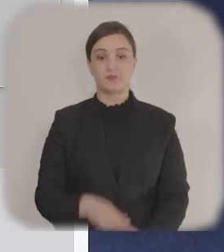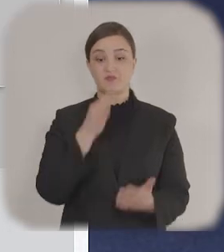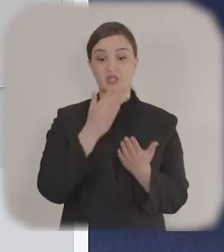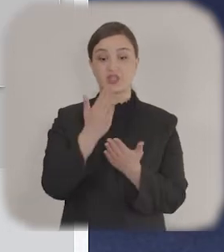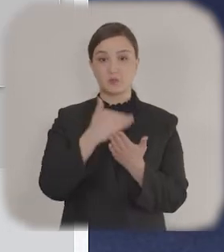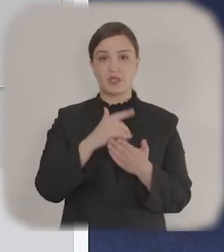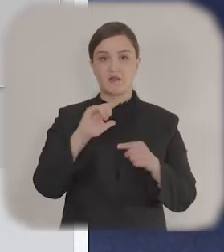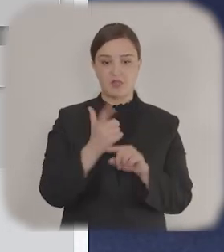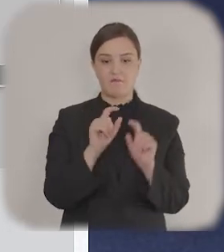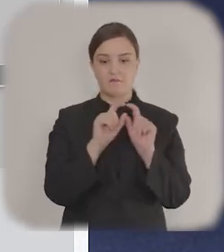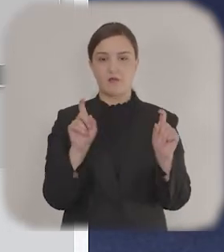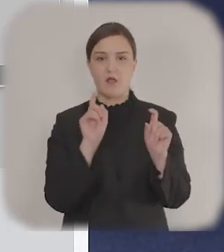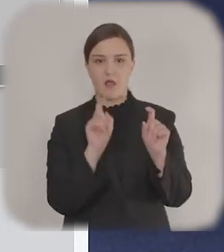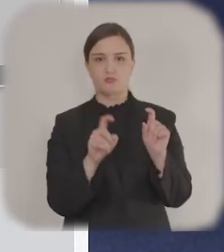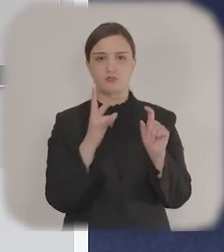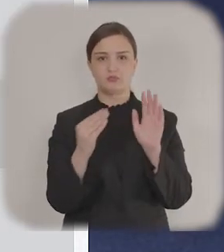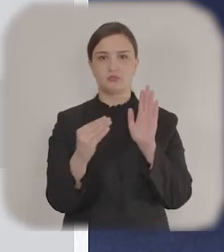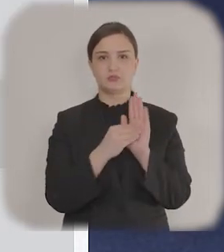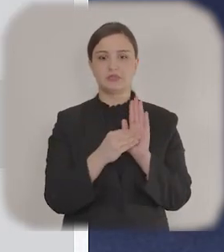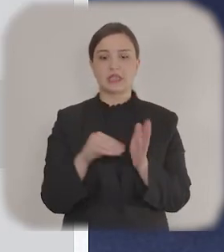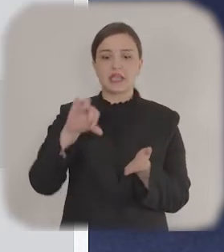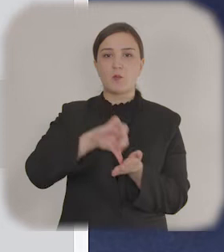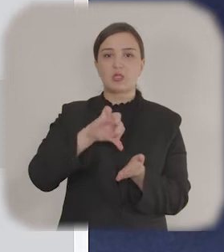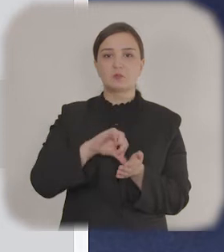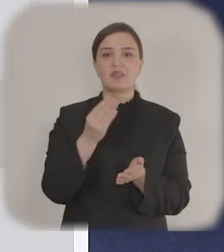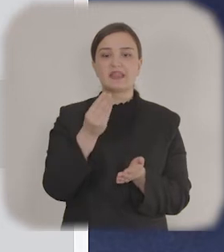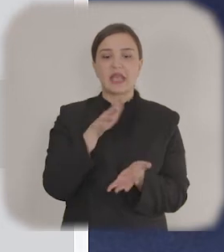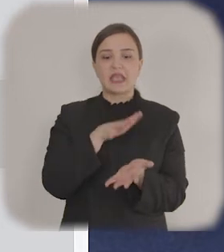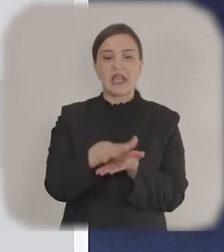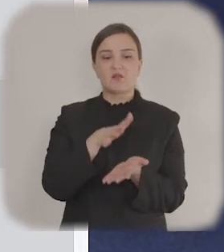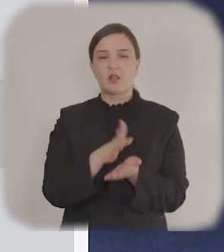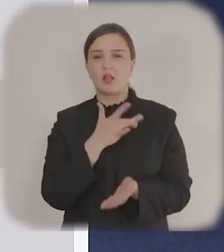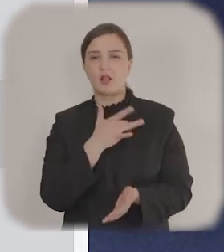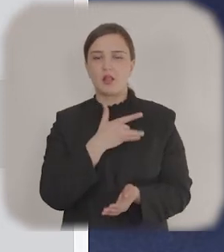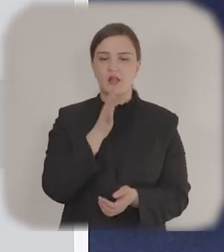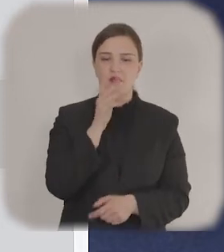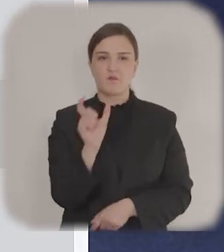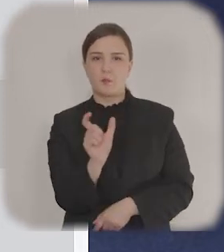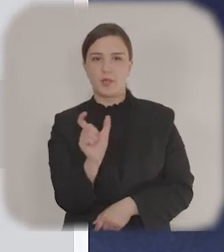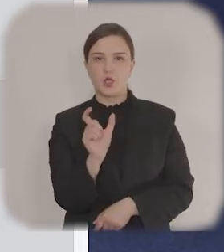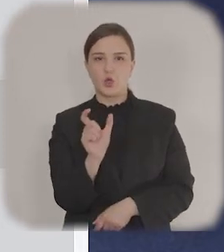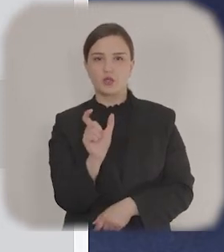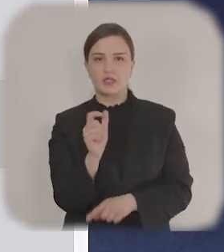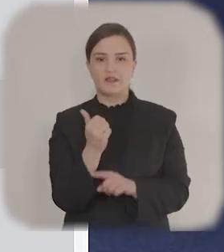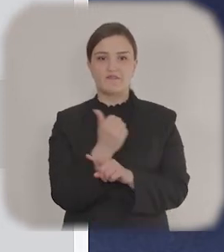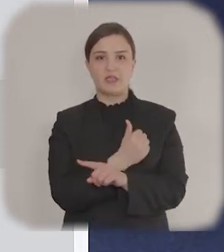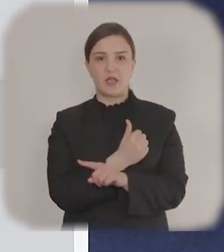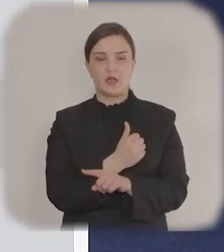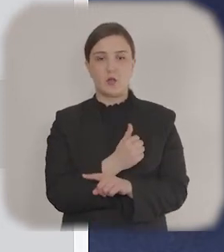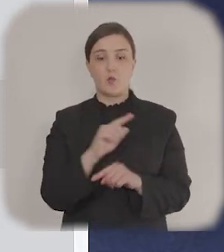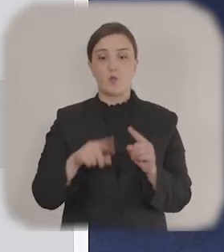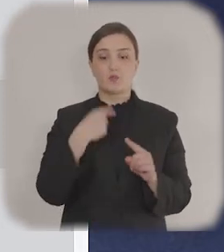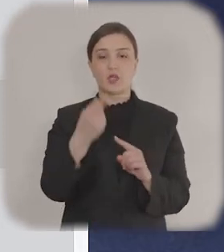Növbəti qrafada hədəf bazarda maksimum 750 rəmizdən istifadə edərək məhsulu harada